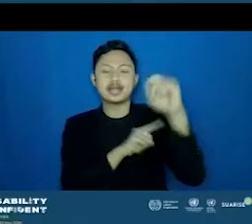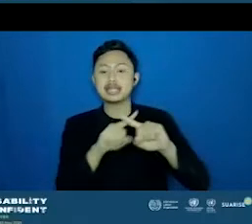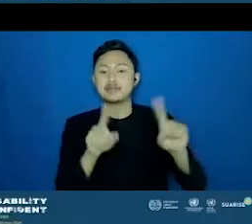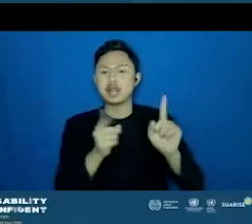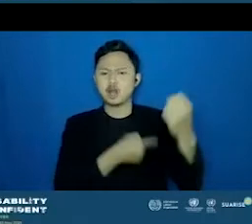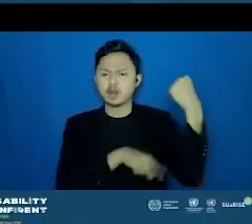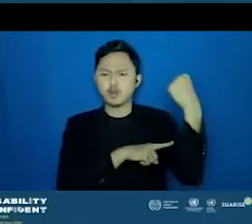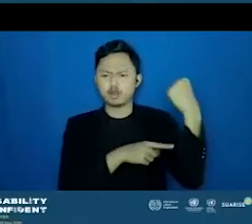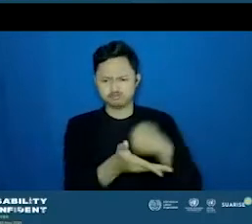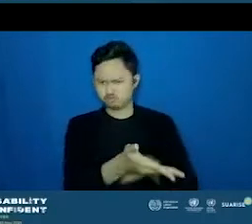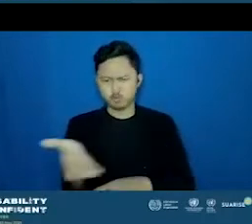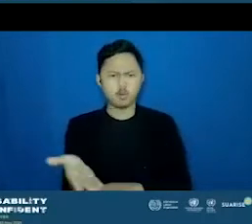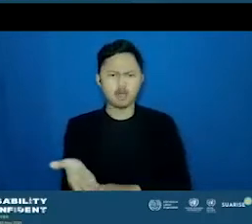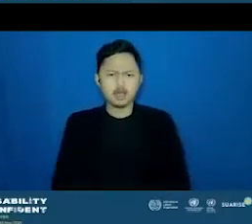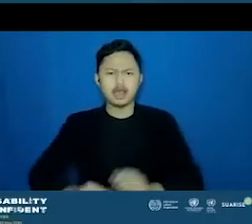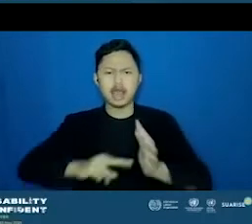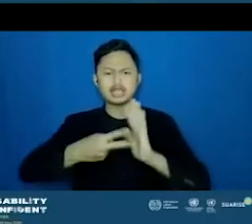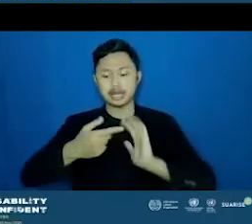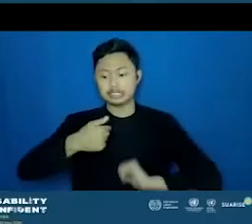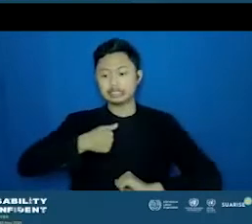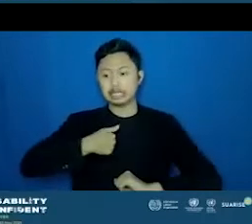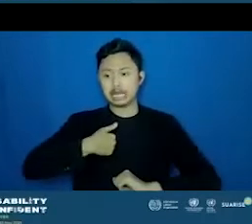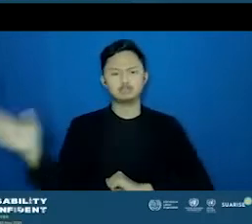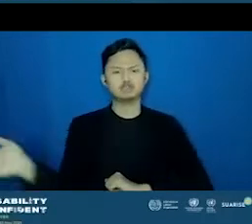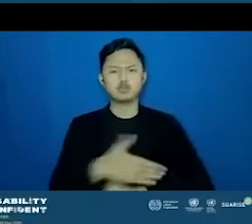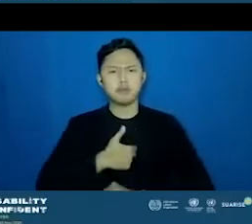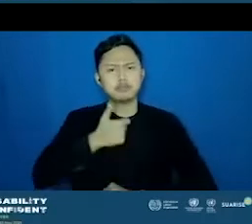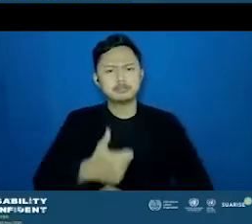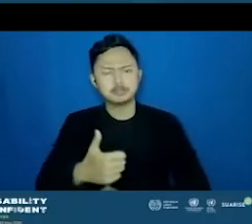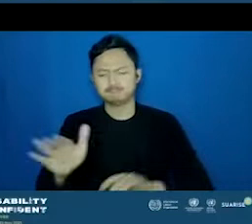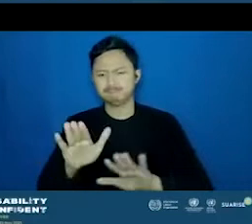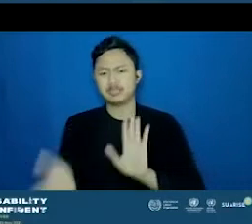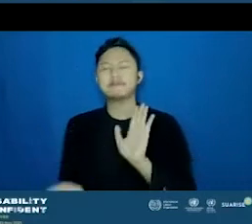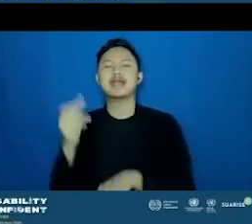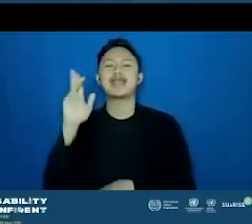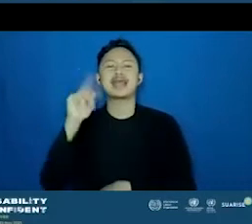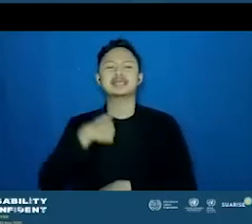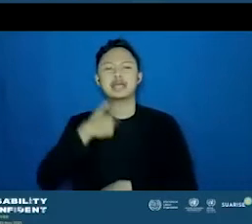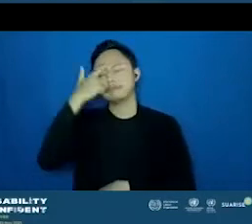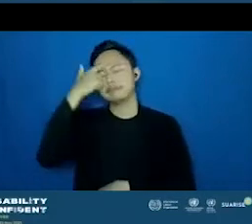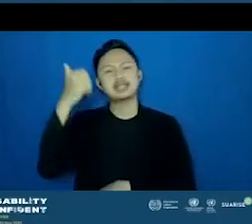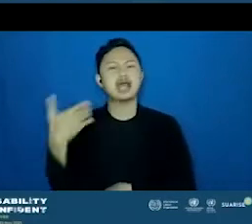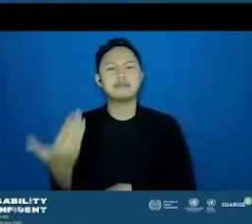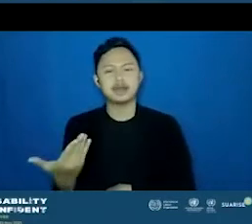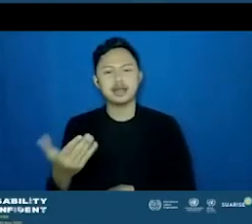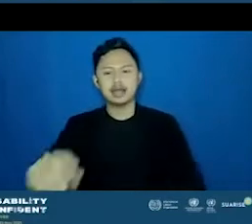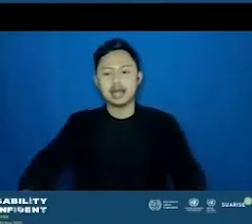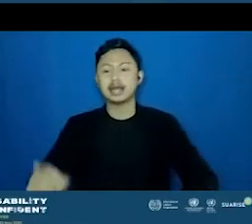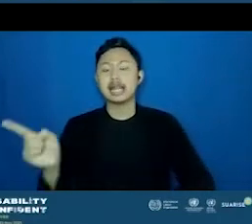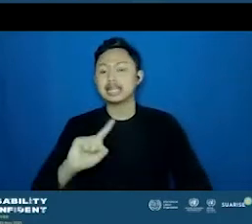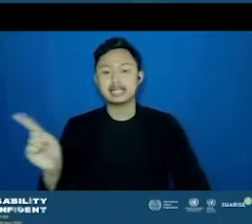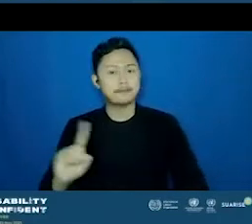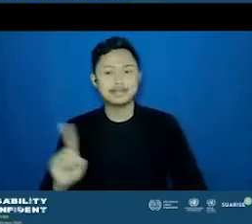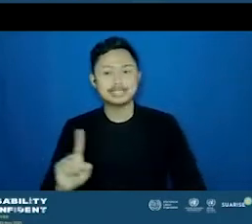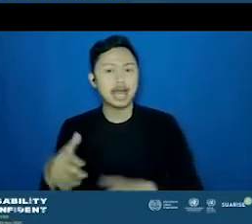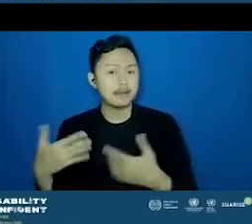Kita juga belum bentuk ahli di segala hal kan. Artinya kembali lagi ke situ. Jadi yang tidak adalah hanya desain. Sisanya